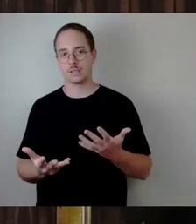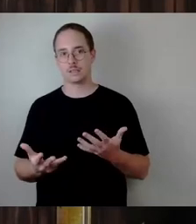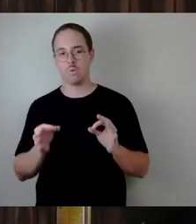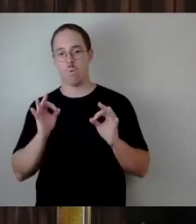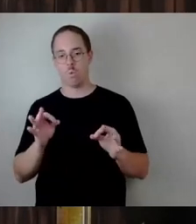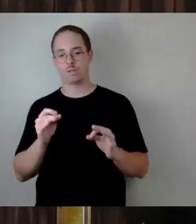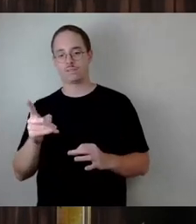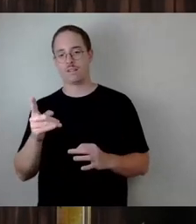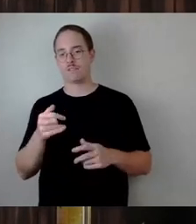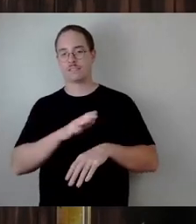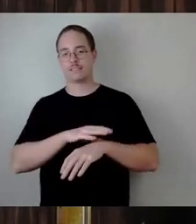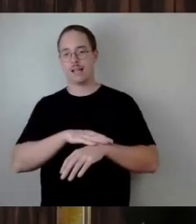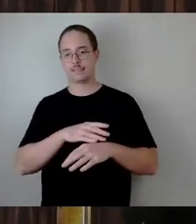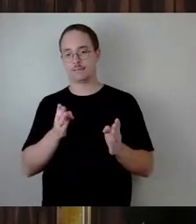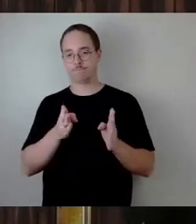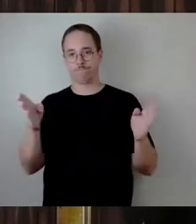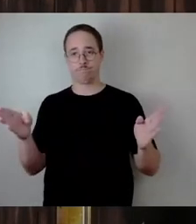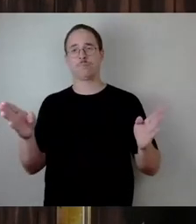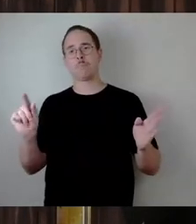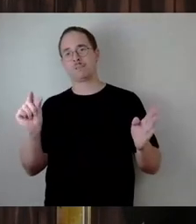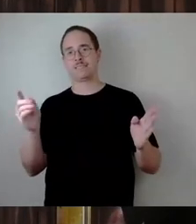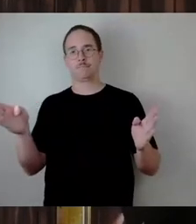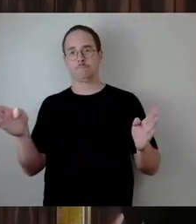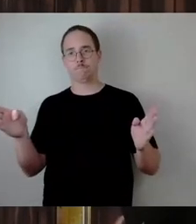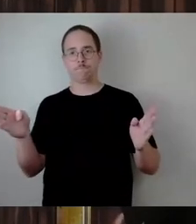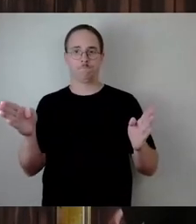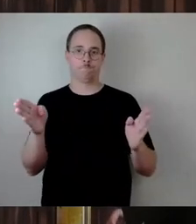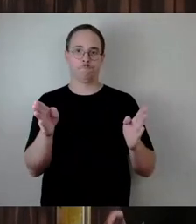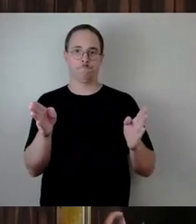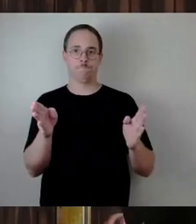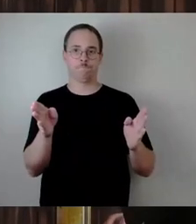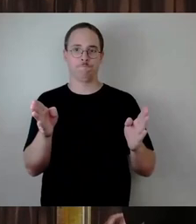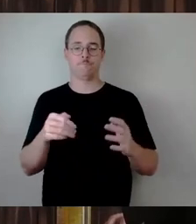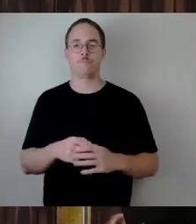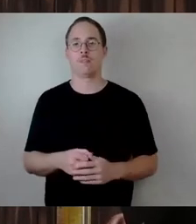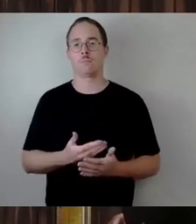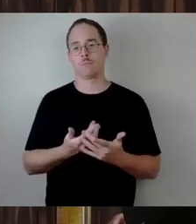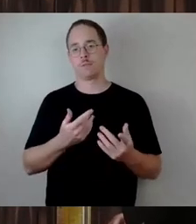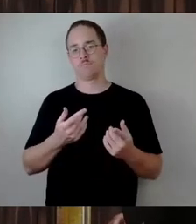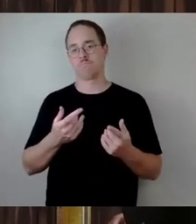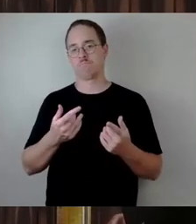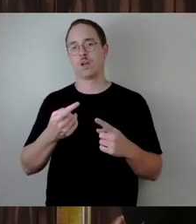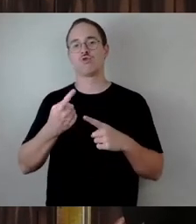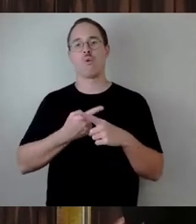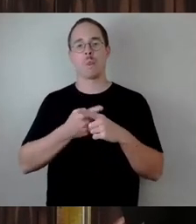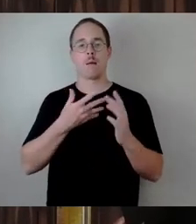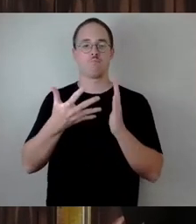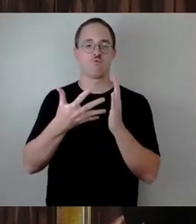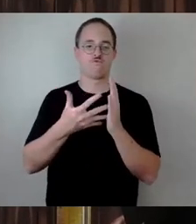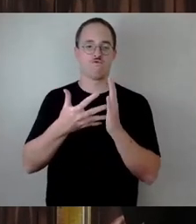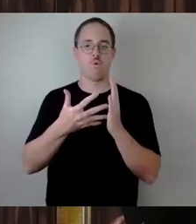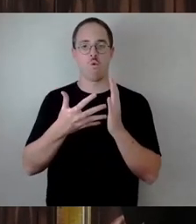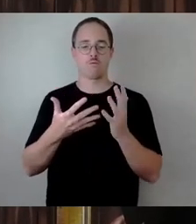verkürzt beziehungsweise Sonderprüfungen vornimmt, die dann eben eventuell auch zu